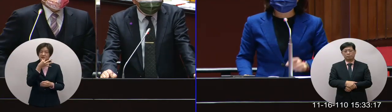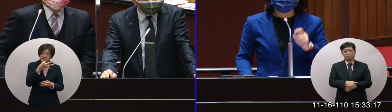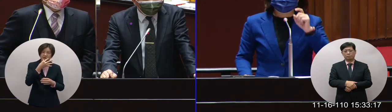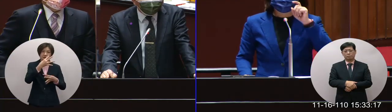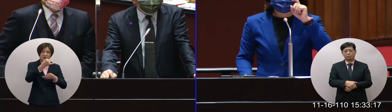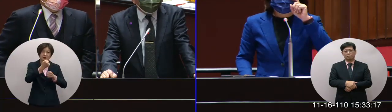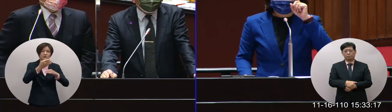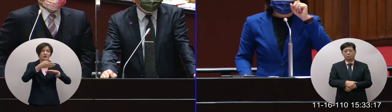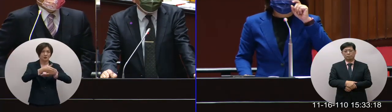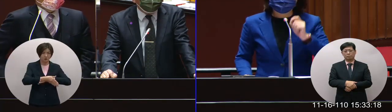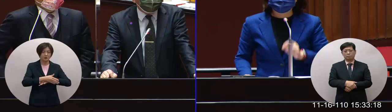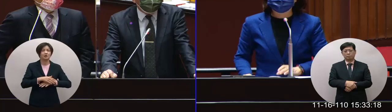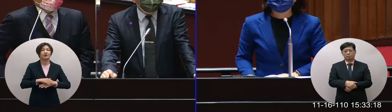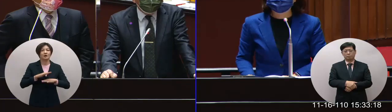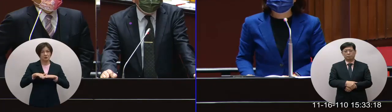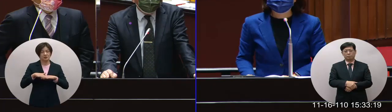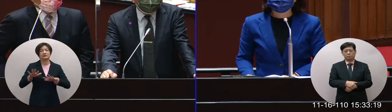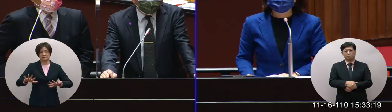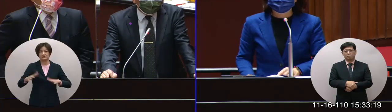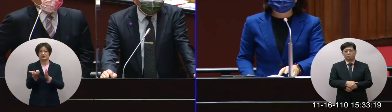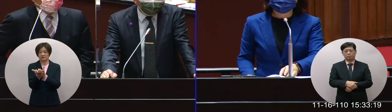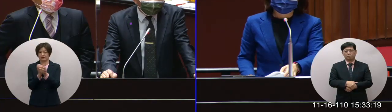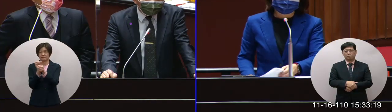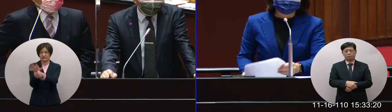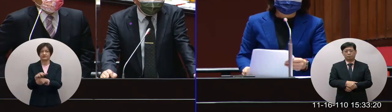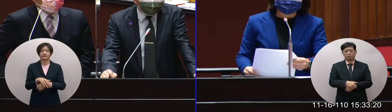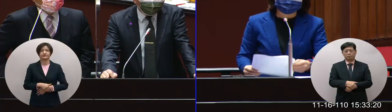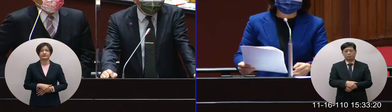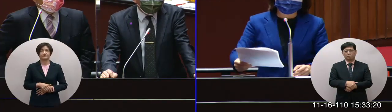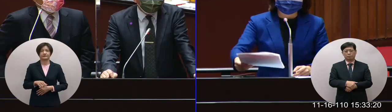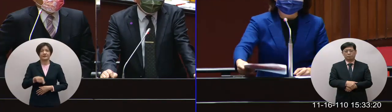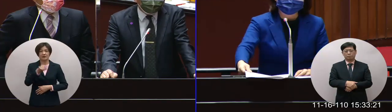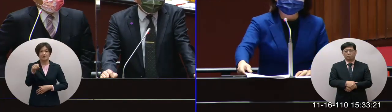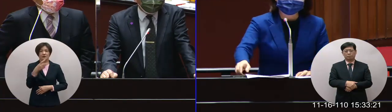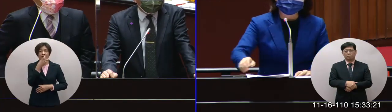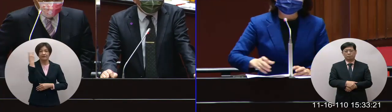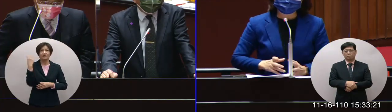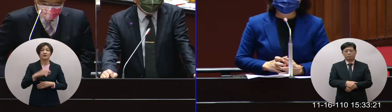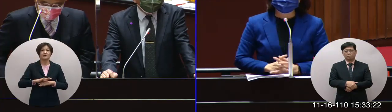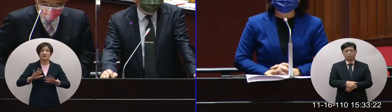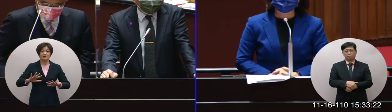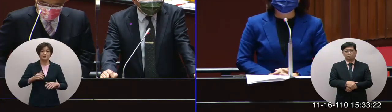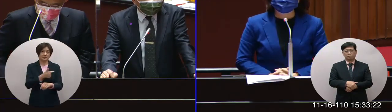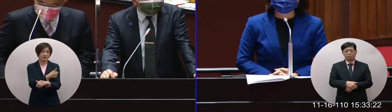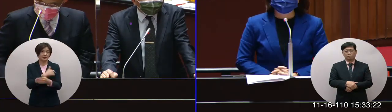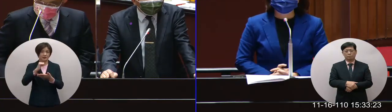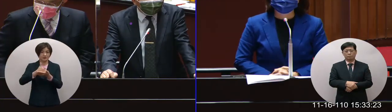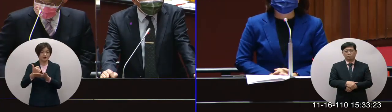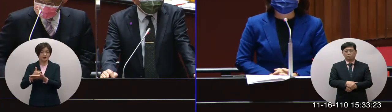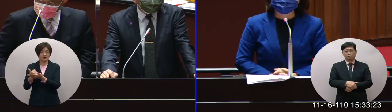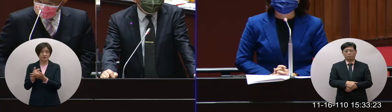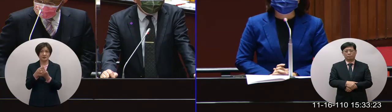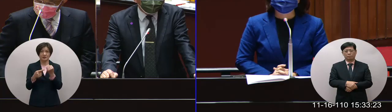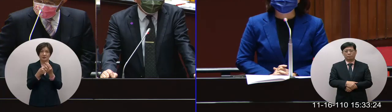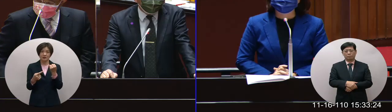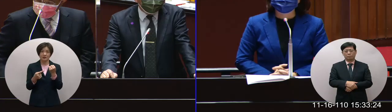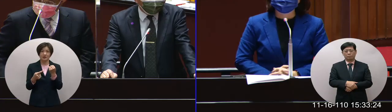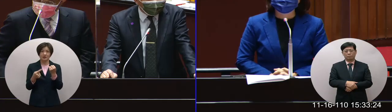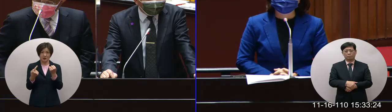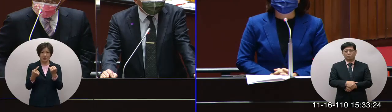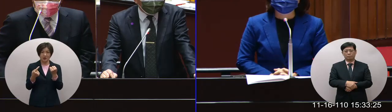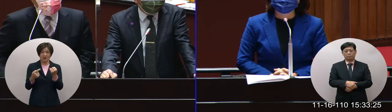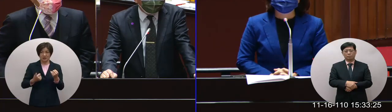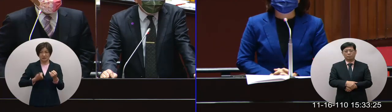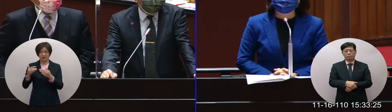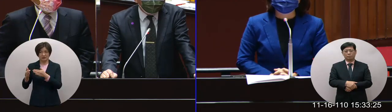的要跟委員做這樣的報告大家看到我們現在所進獲總體的量事實上已經漸漸高出